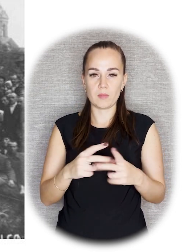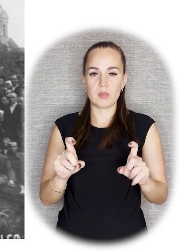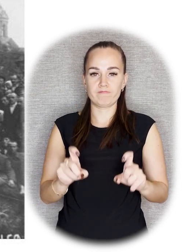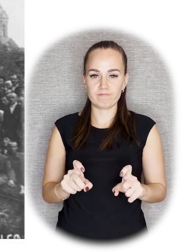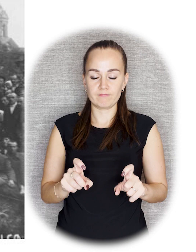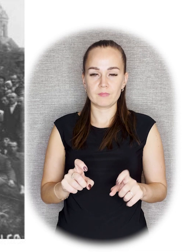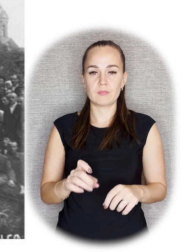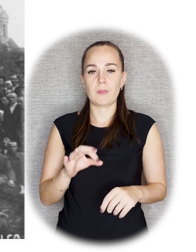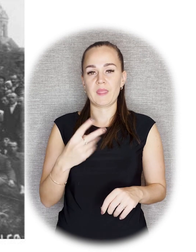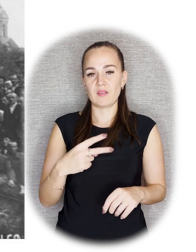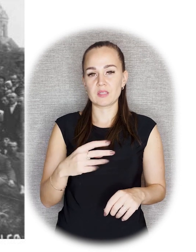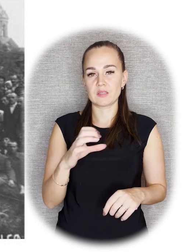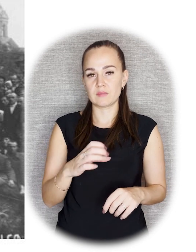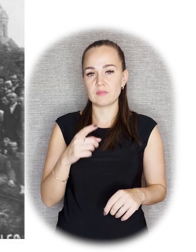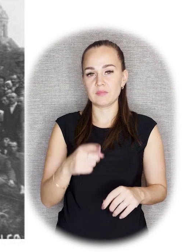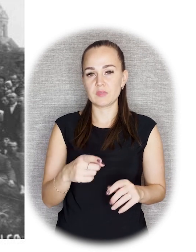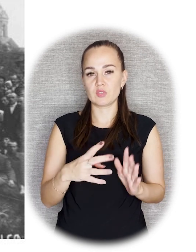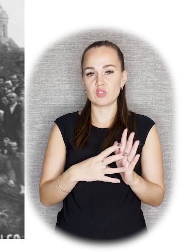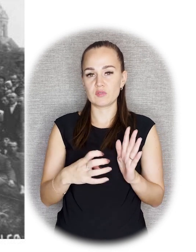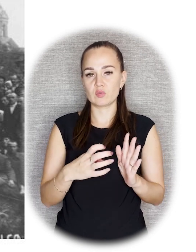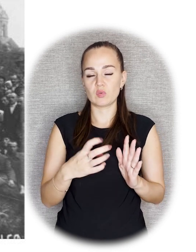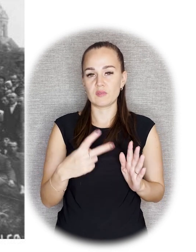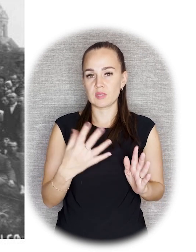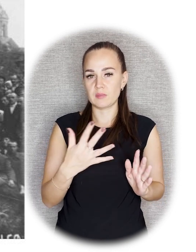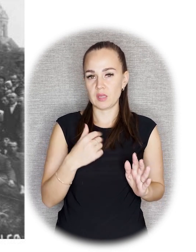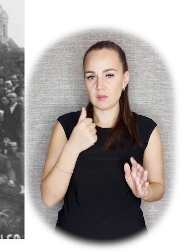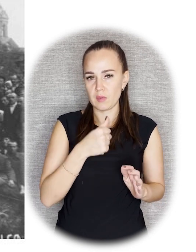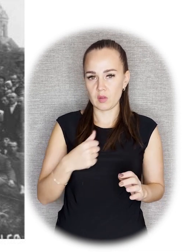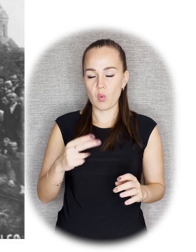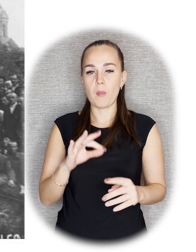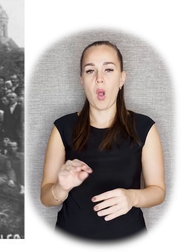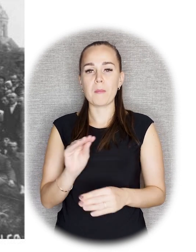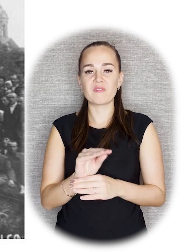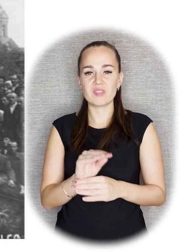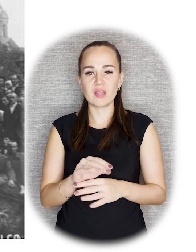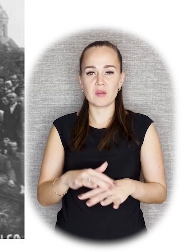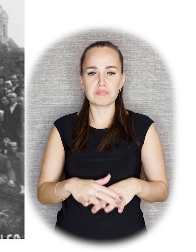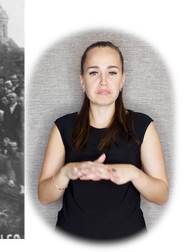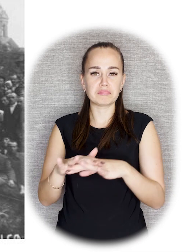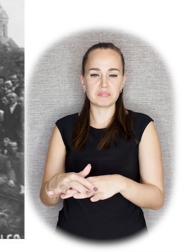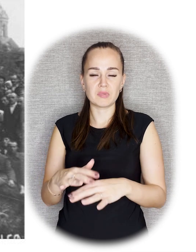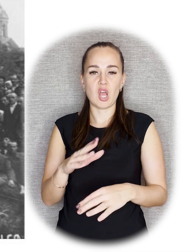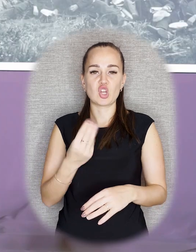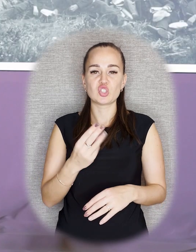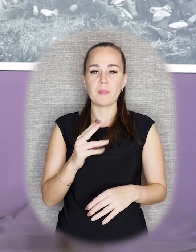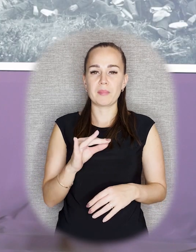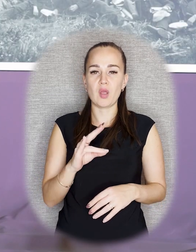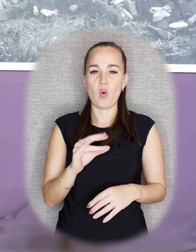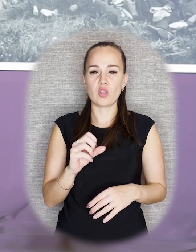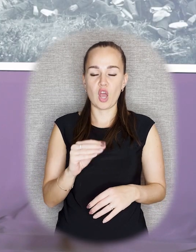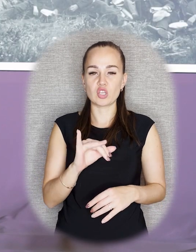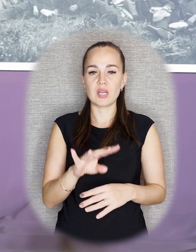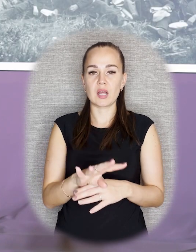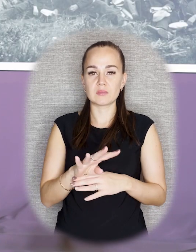по постановлению коллегии особого отдела Западного фронта от 20 сентября 1920 года по обвинению в субсидировании агентов